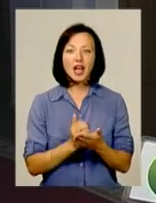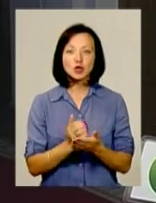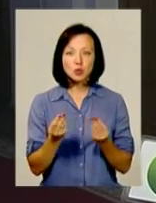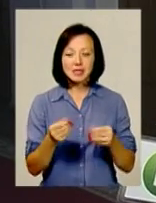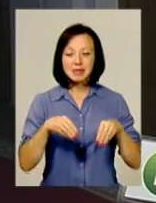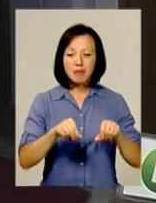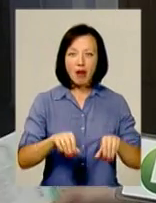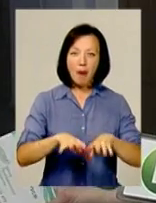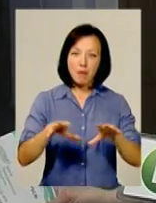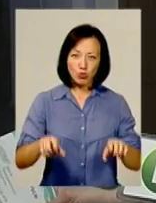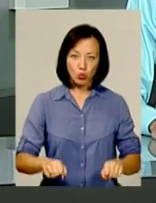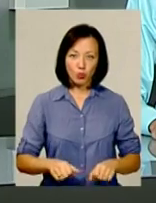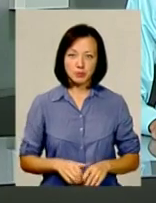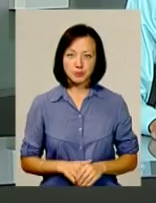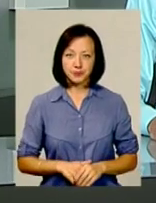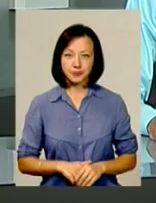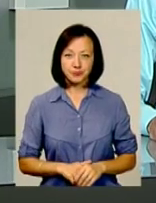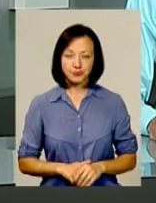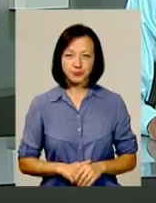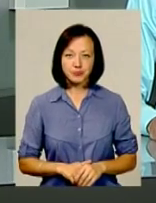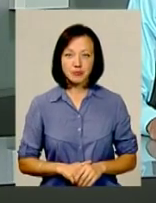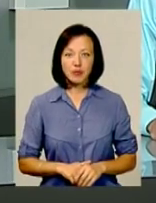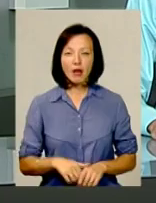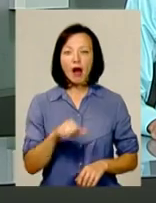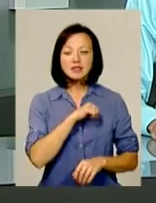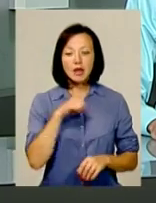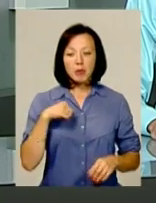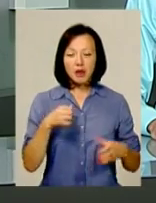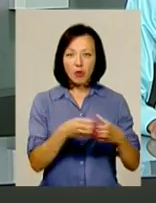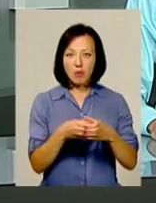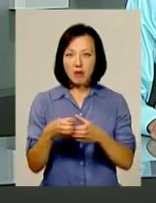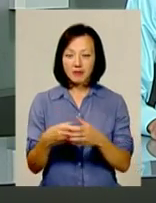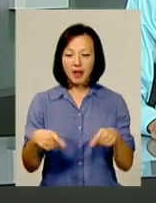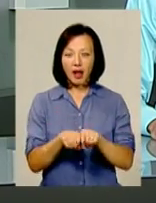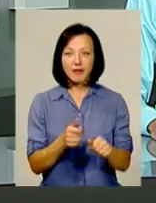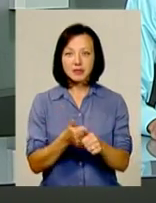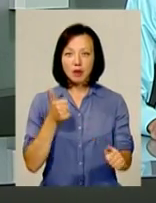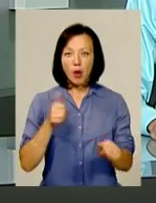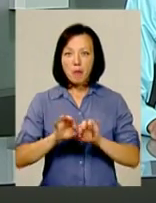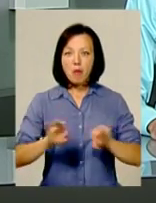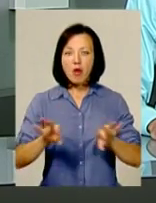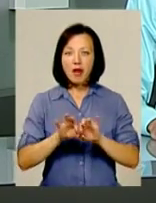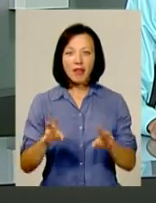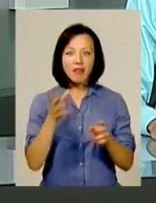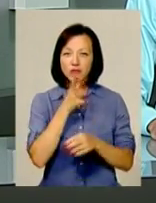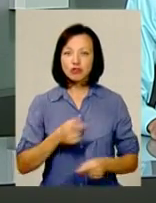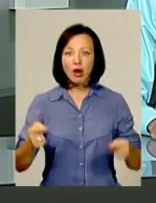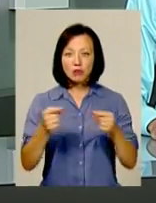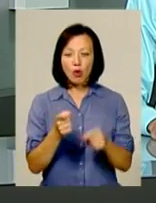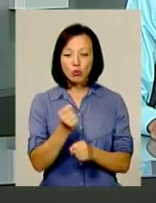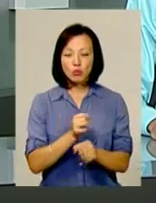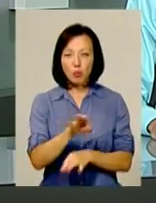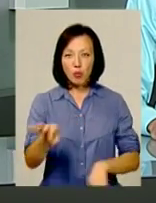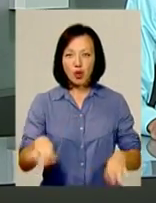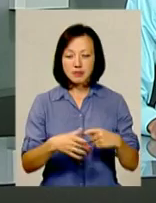земля, це майно. В самих же громадах таке відставання пояснюють невчасною розробкою проєктів. Як результат,